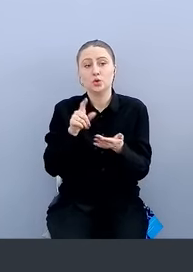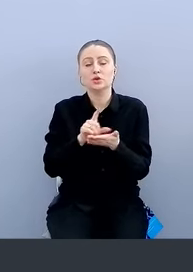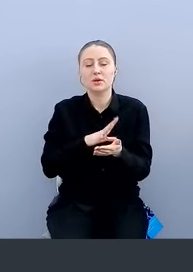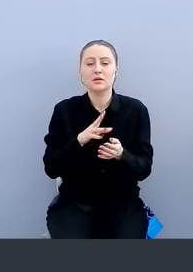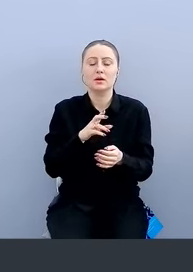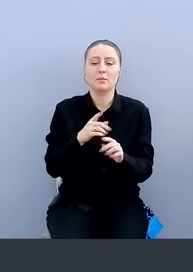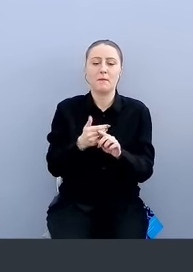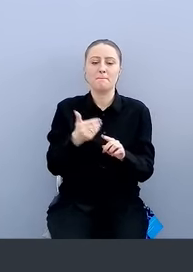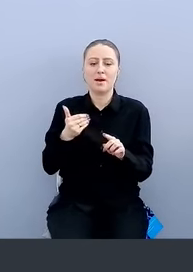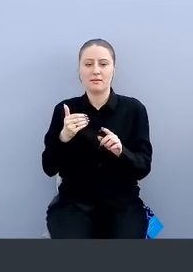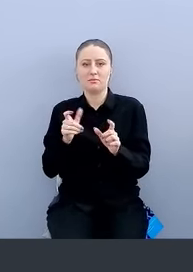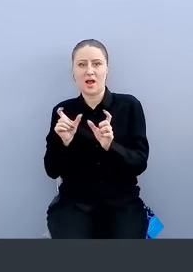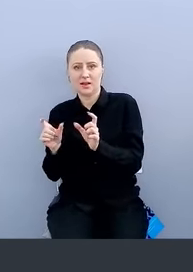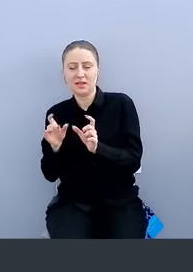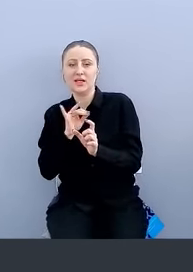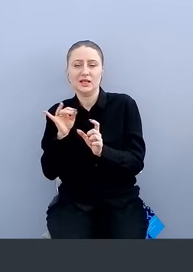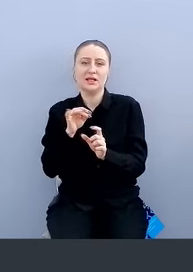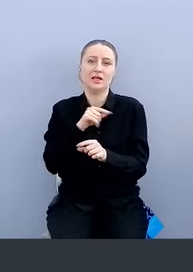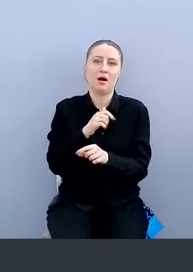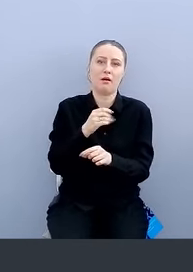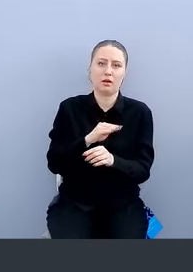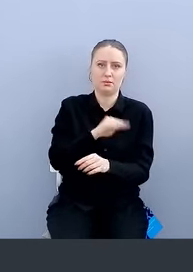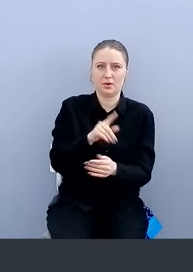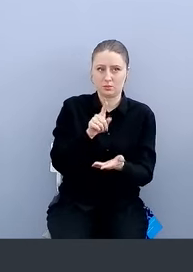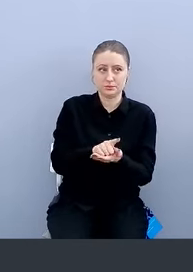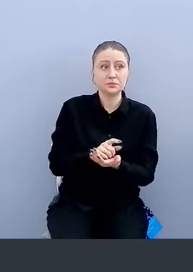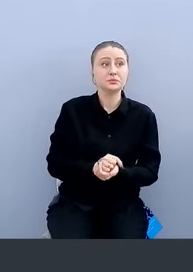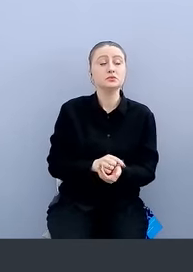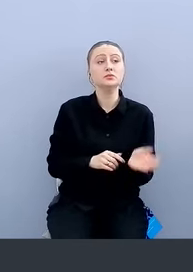поставить. Вот сравнительно таблица небольшая.